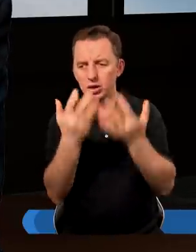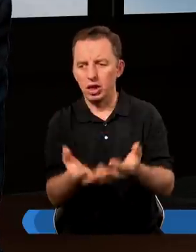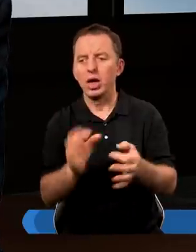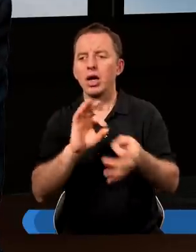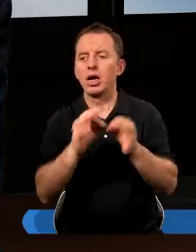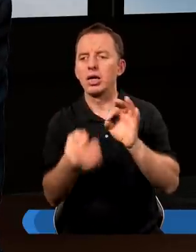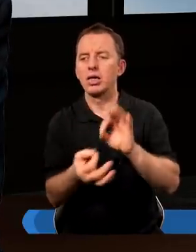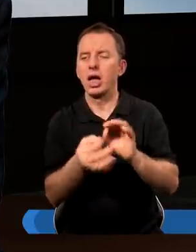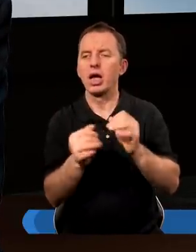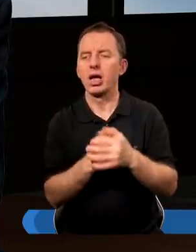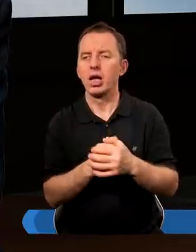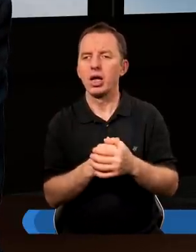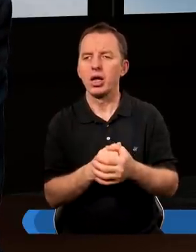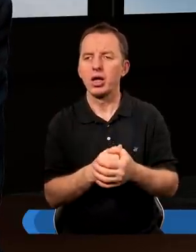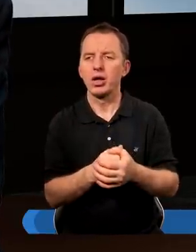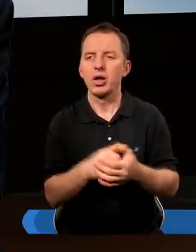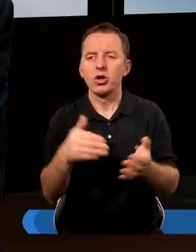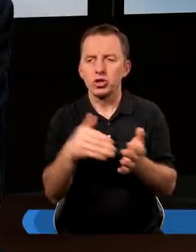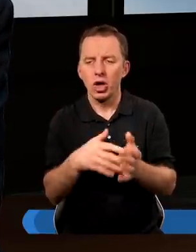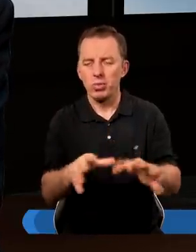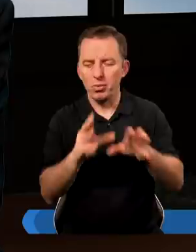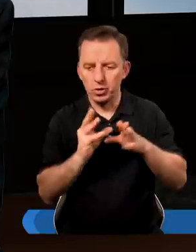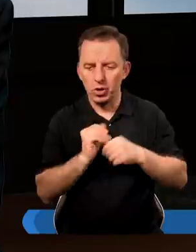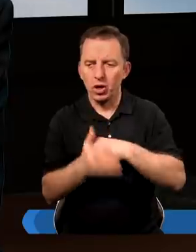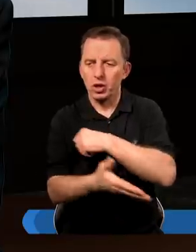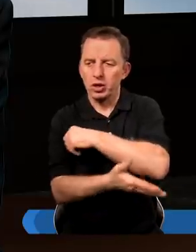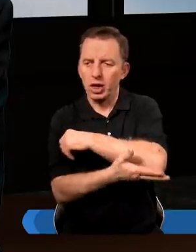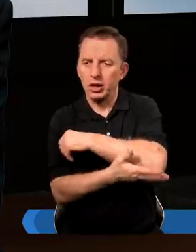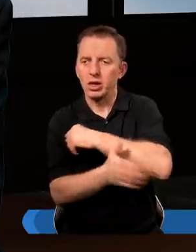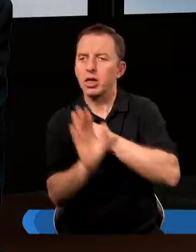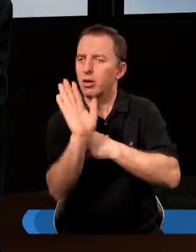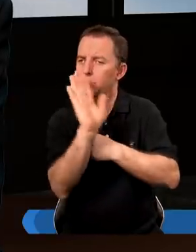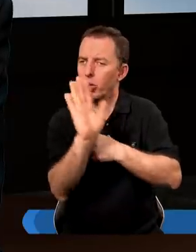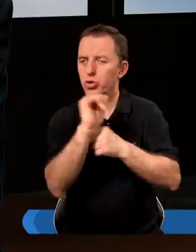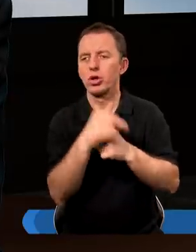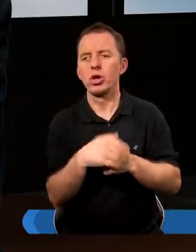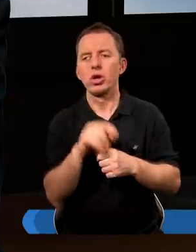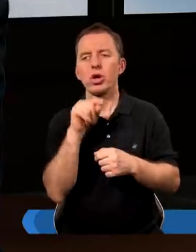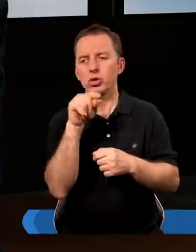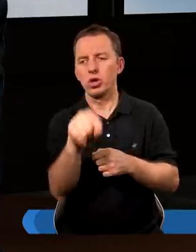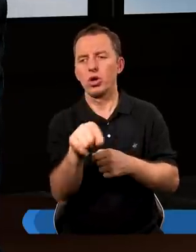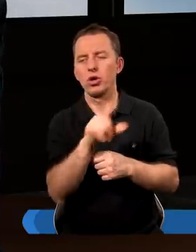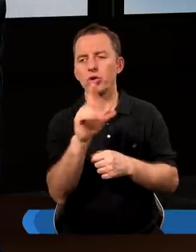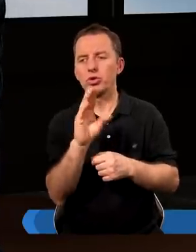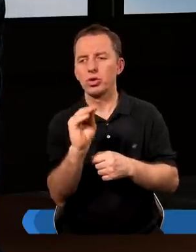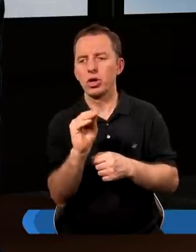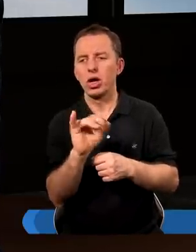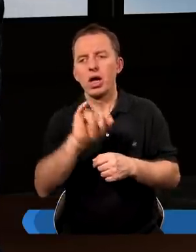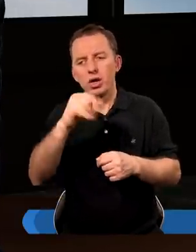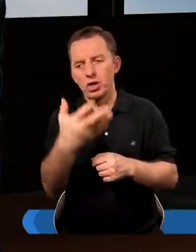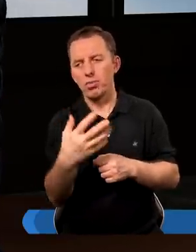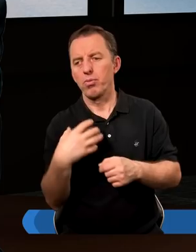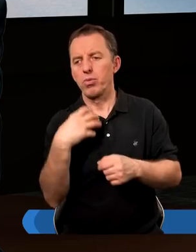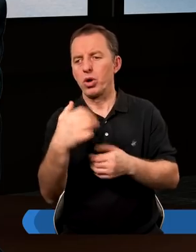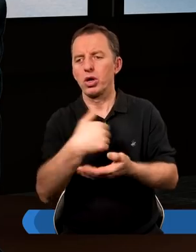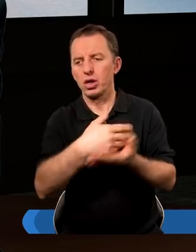ale gdy trzeba przyjąć zasady Boże, to okazuje się, że jest im